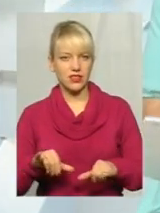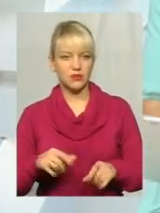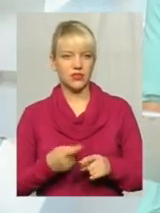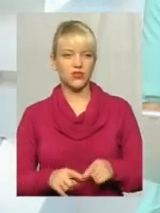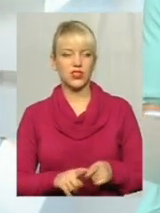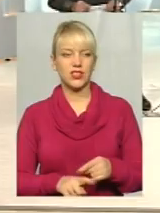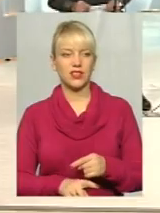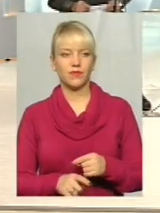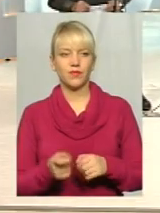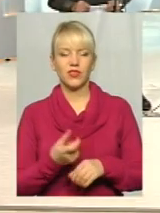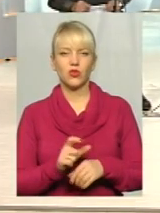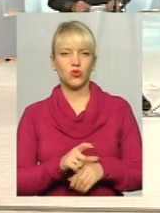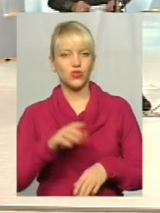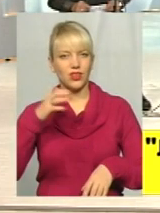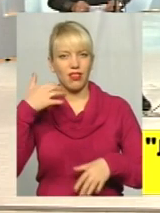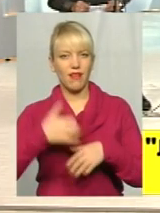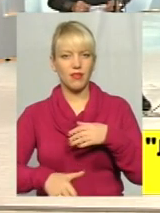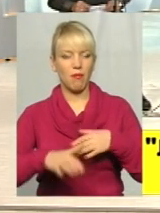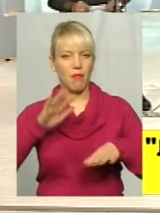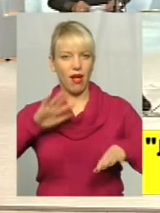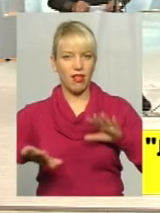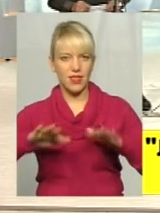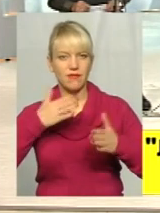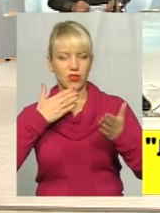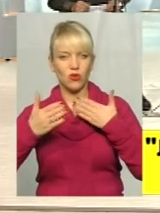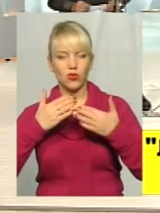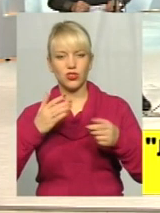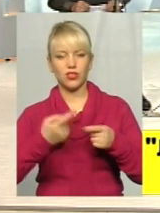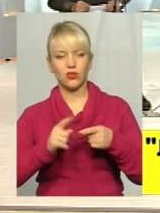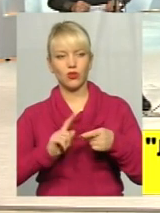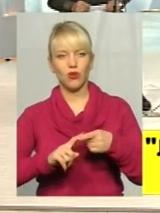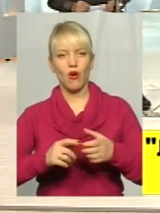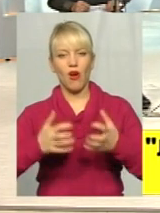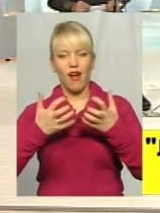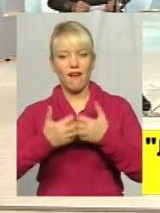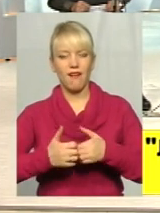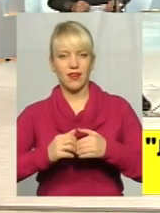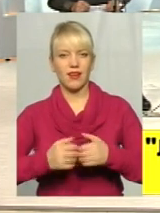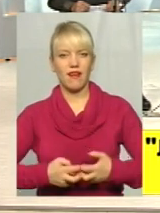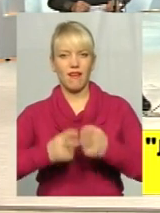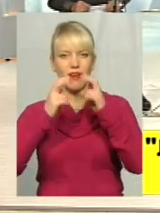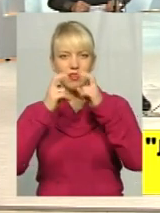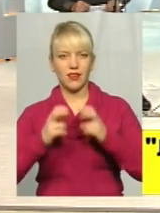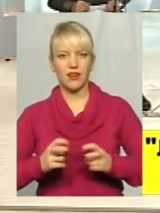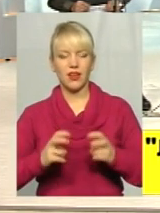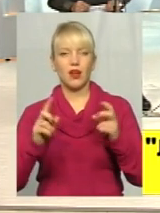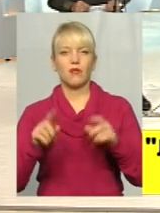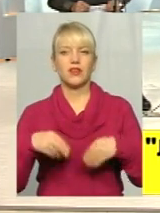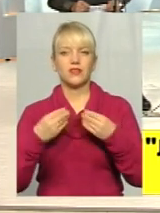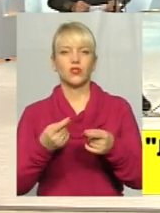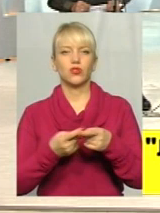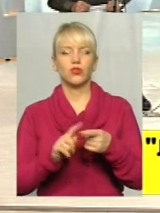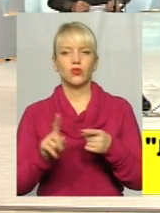таке дуже недбале ставлення до того агрегата, призводить до того, що ліфт руйнується,